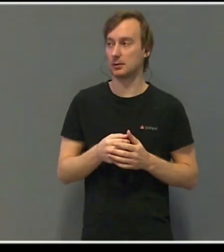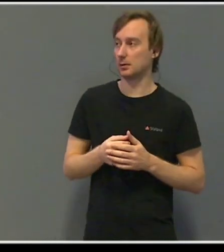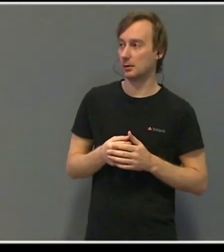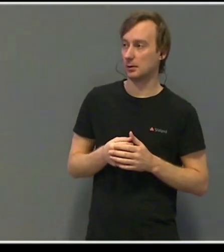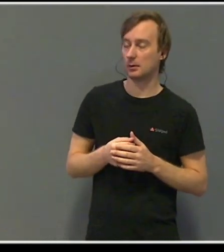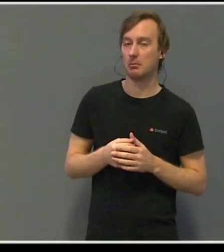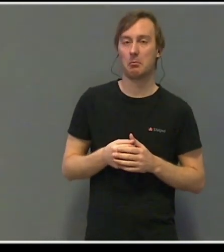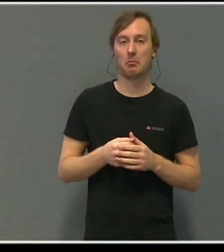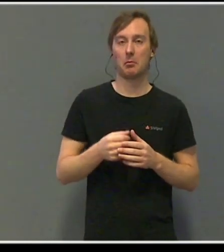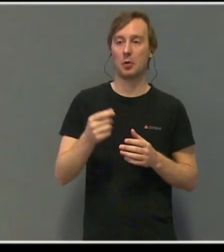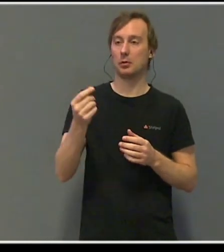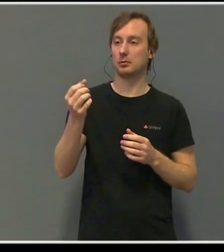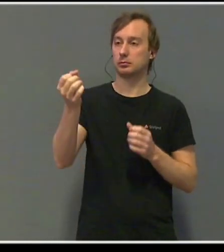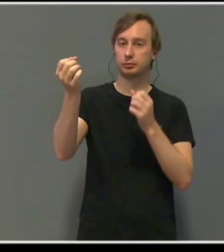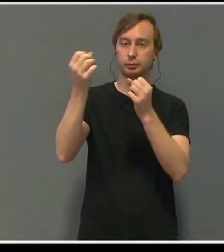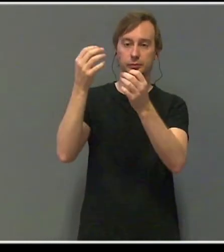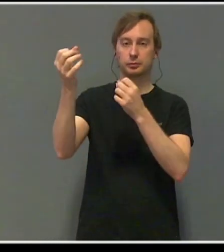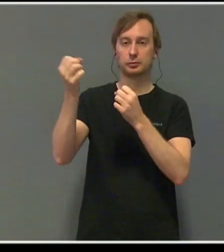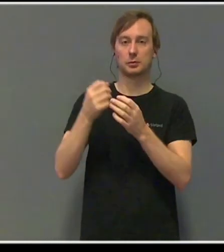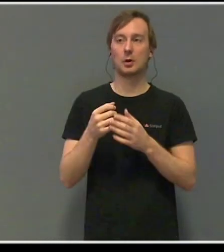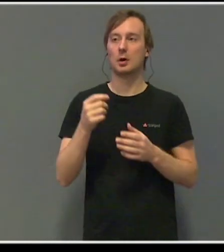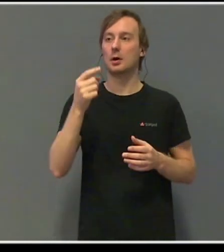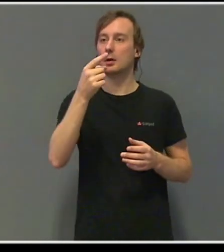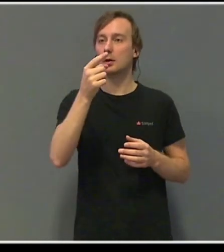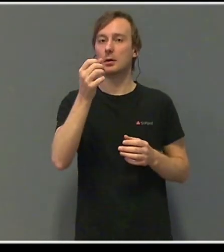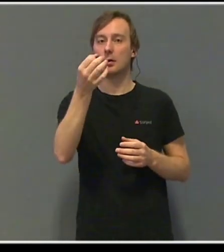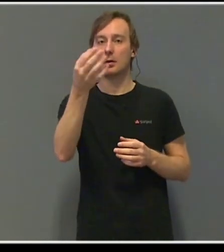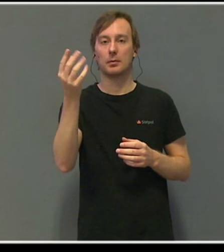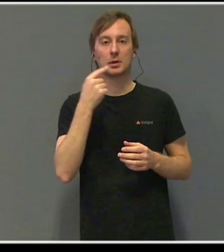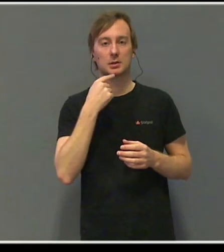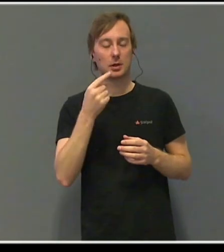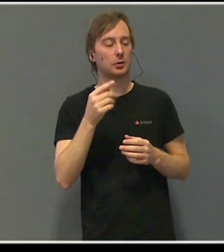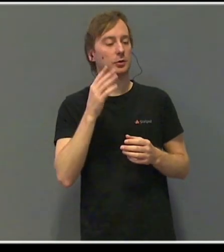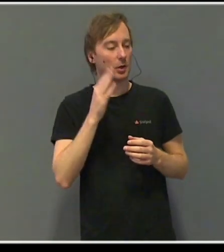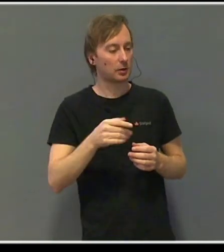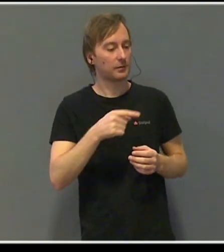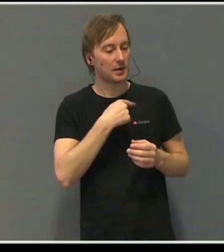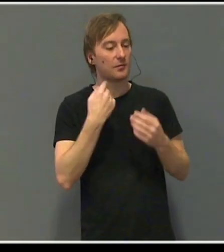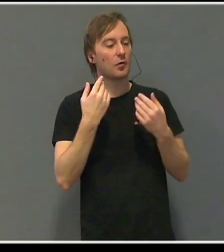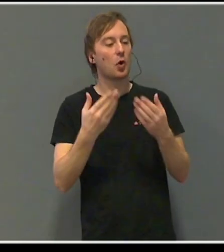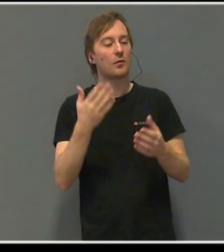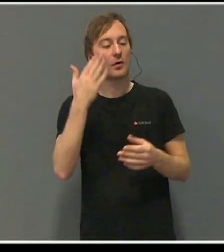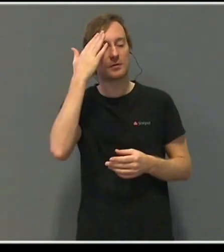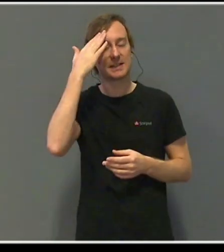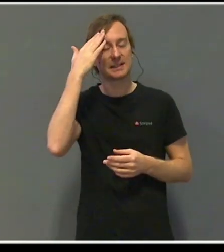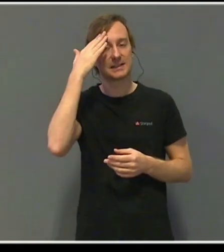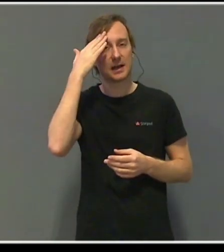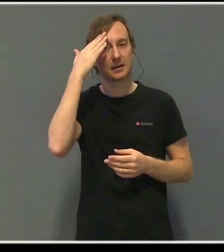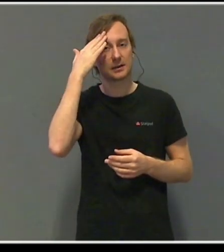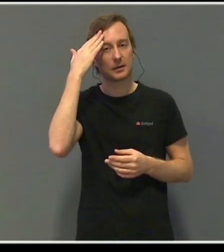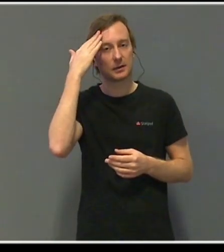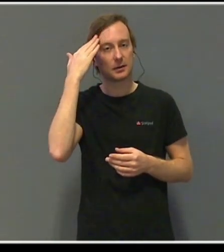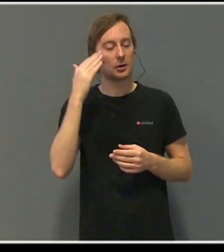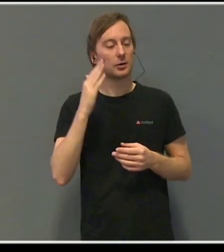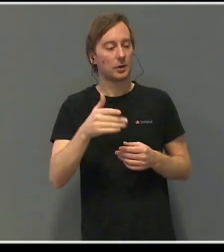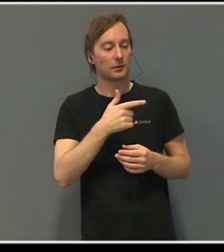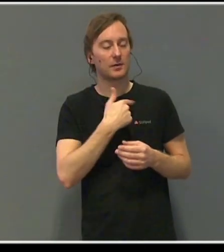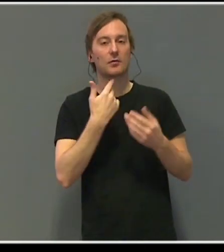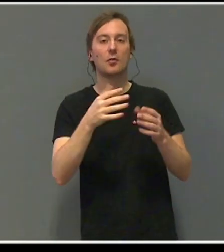at dere fikk lov til å la oss få vite. Og takk for at dere fikk lov til å låne ham til oss i alle disse årene.